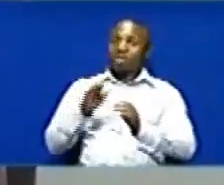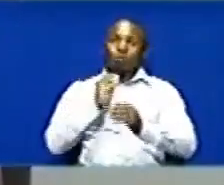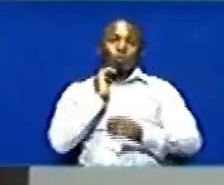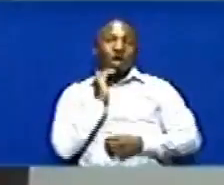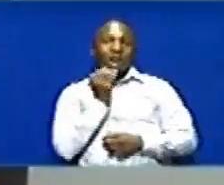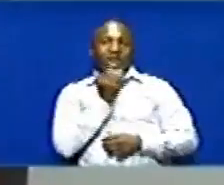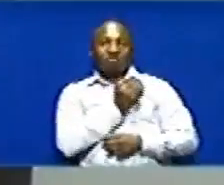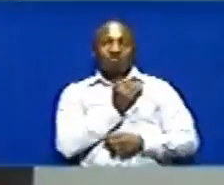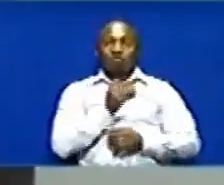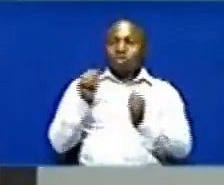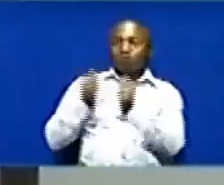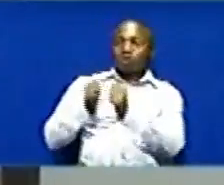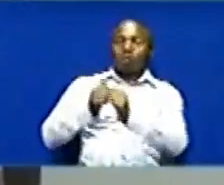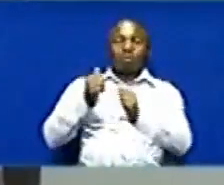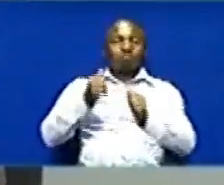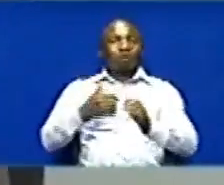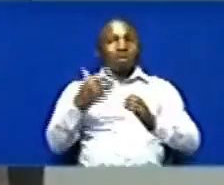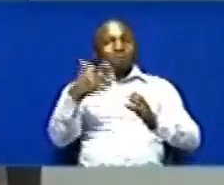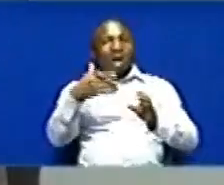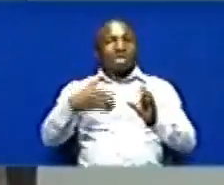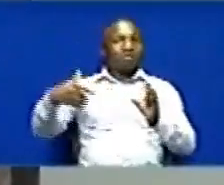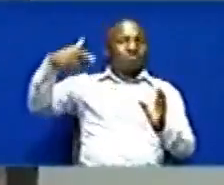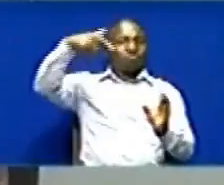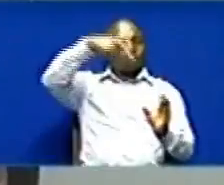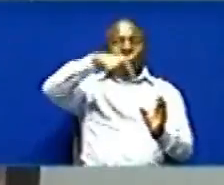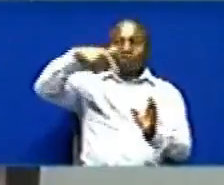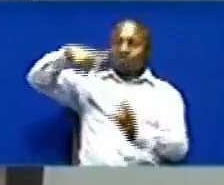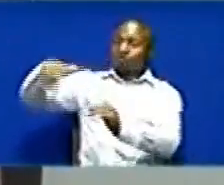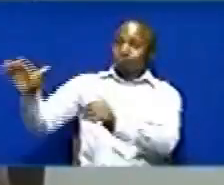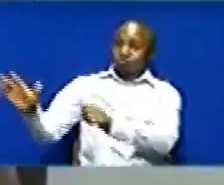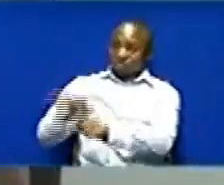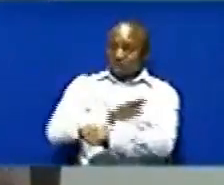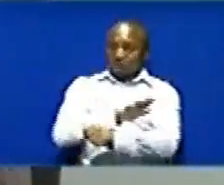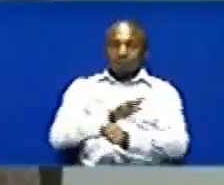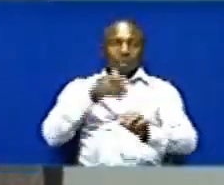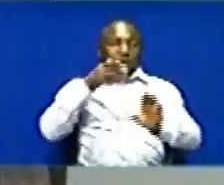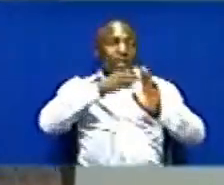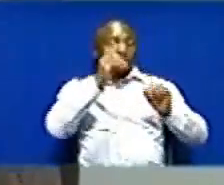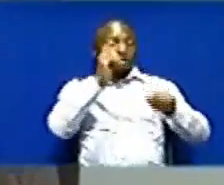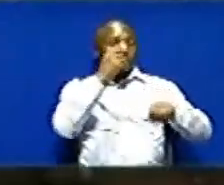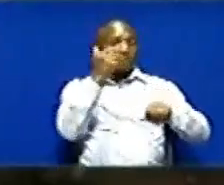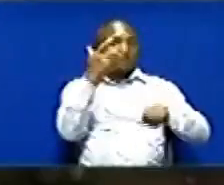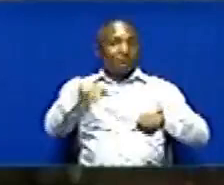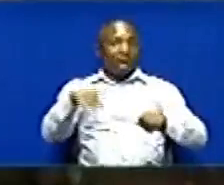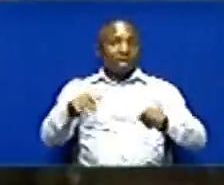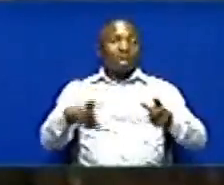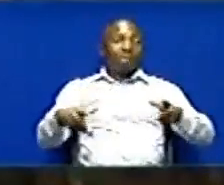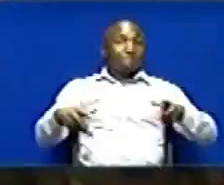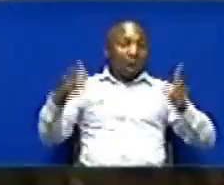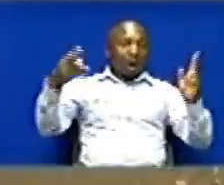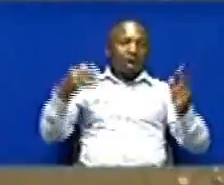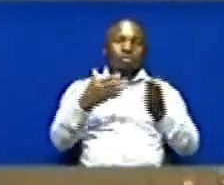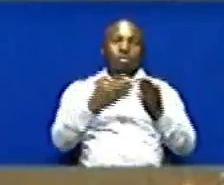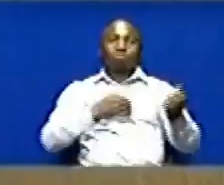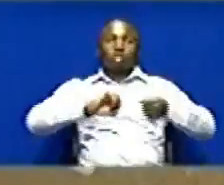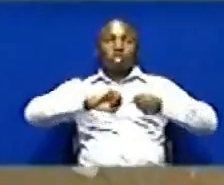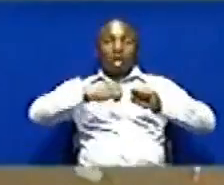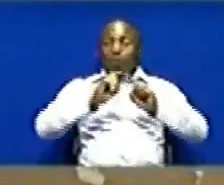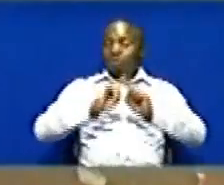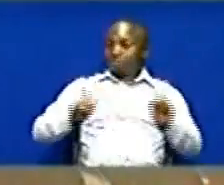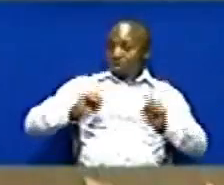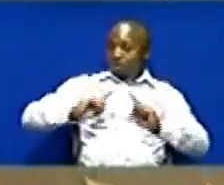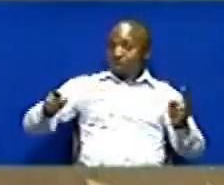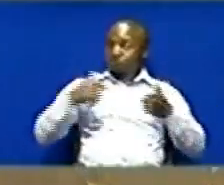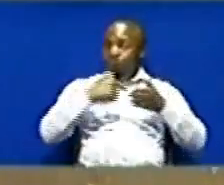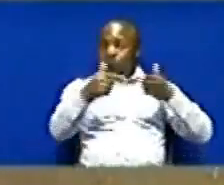Wawe na viombo vya kutoche Vya kuhifazi maji Ili sasa wakati ambapo maji Yanakuwa hayaku kutokana Na hizi situation Ambazo ni